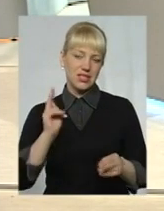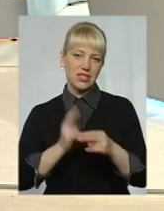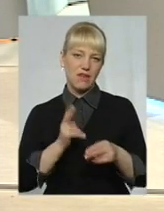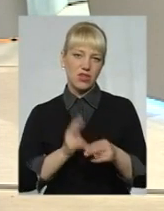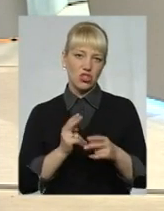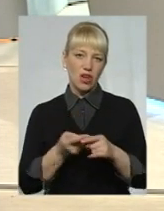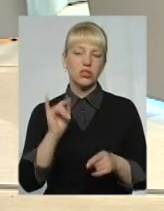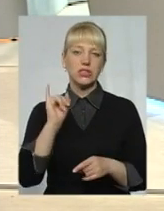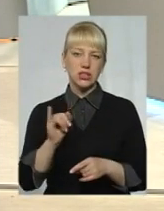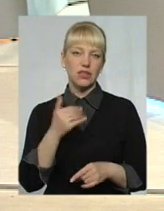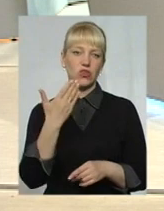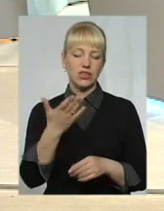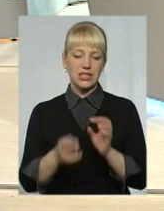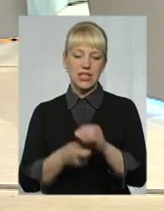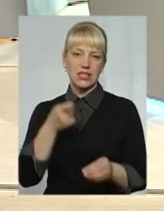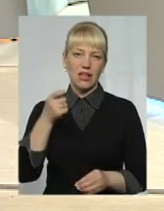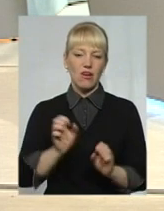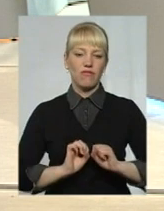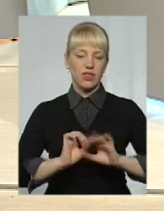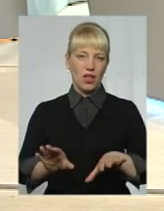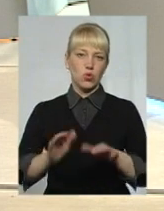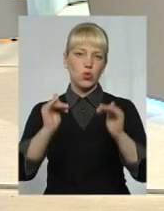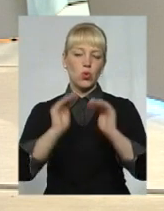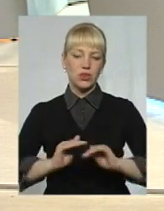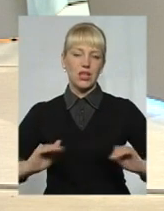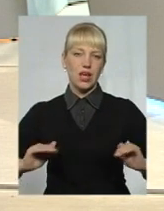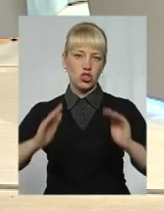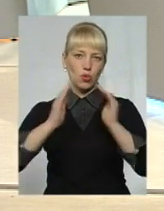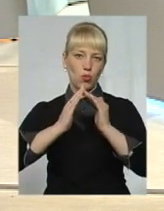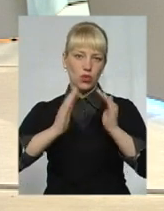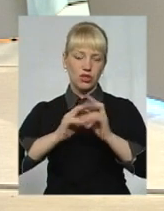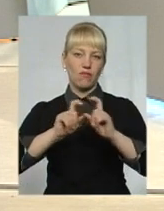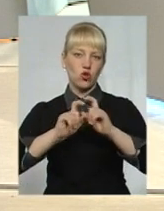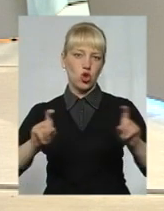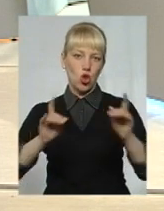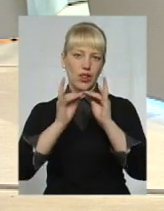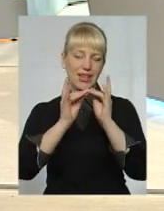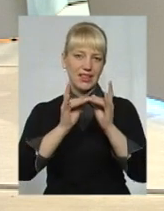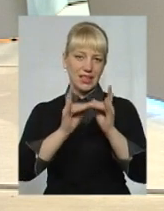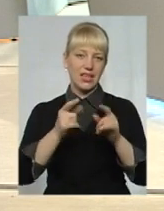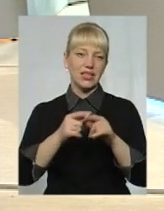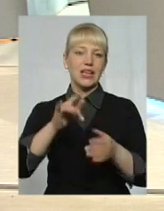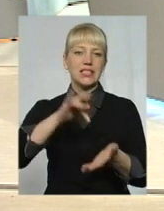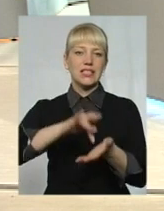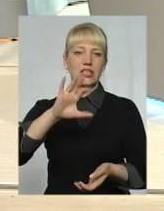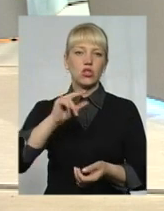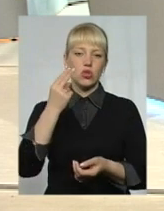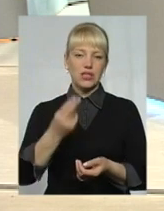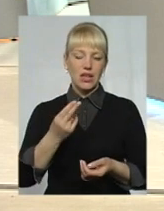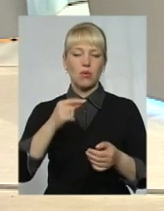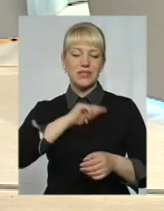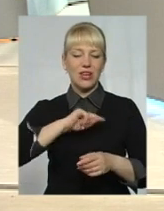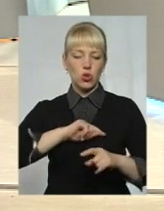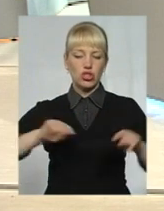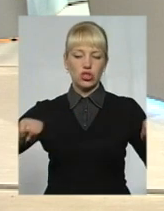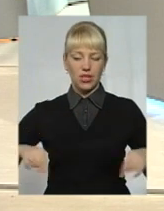батьків, за заявами вони віддають дитячі будинки в школи-інтернати, в Центри соціально-психологічної реабілітації.